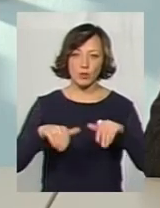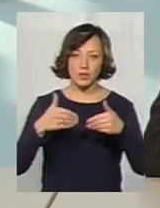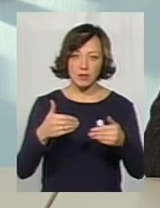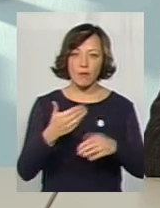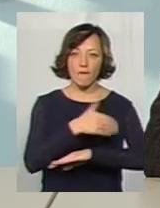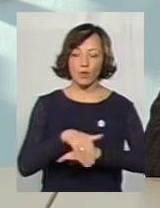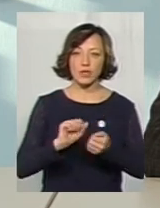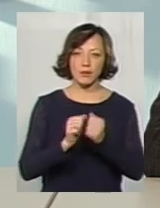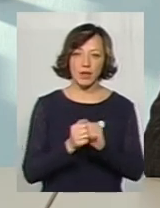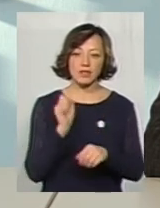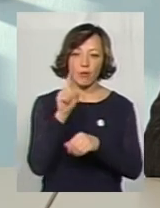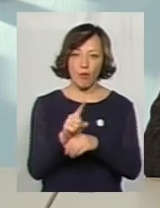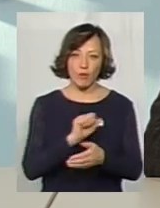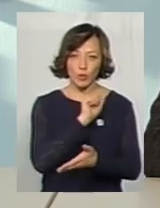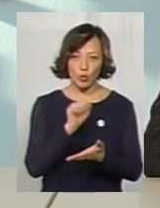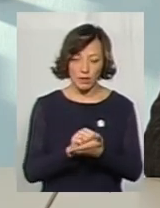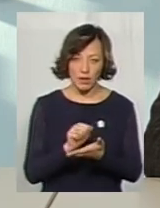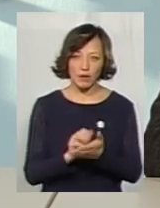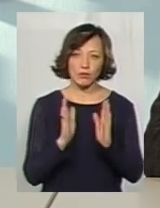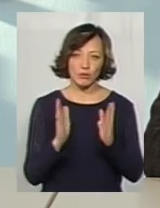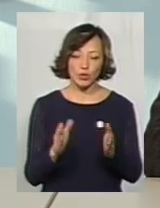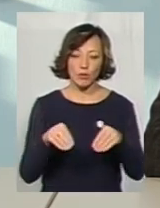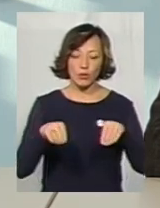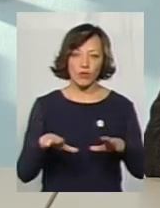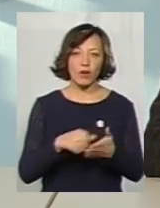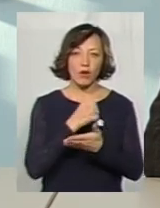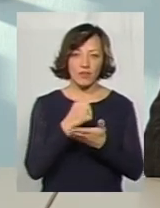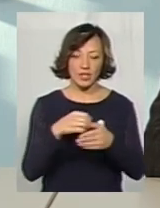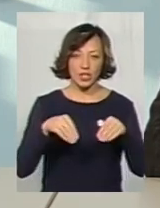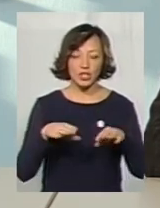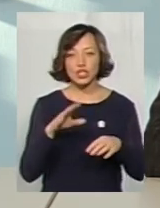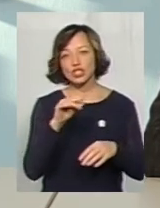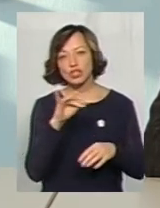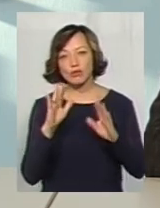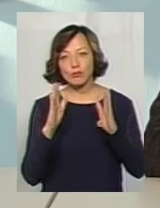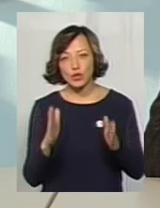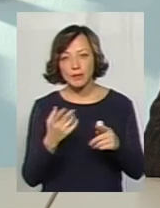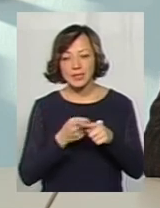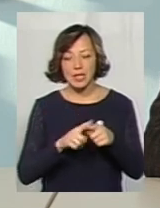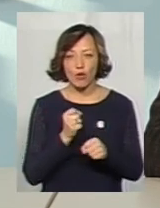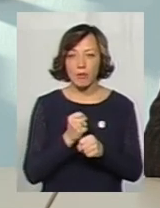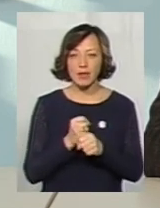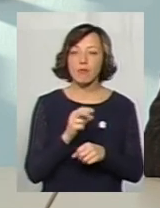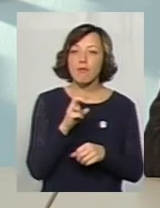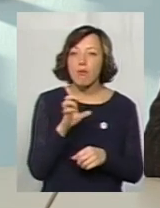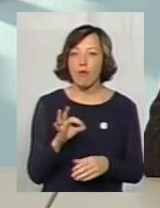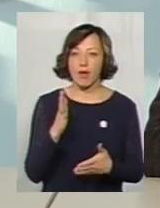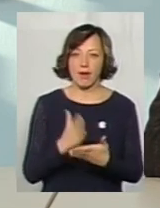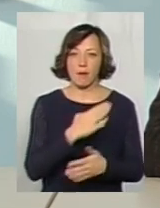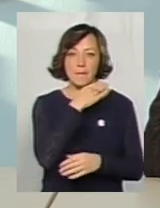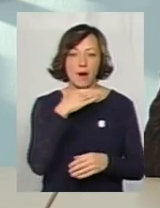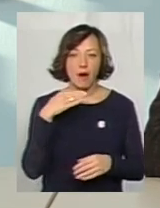передпроєктні, замовимо проєкту кошторисну документацію, будемо ухвалювати рішення, чи будемо, мабуть, поспередньо це робити. Тому що є багато,